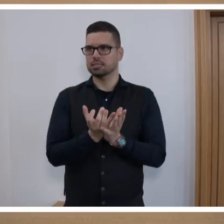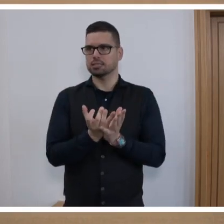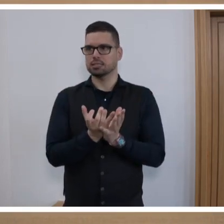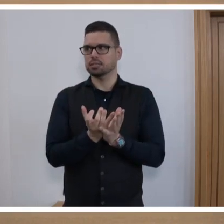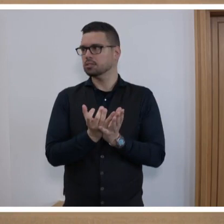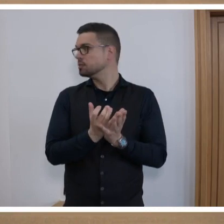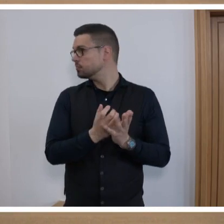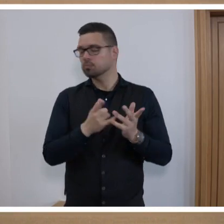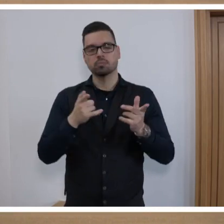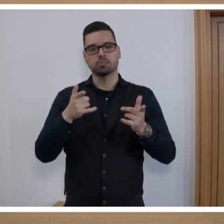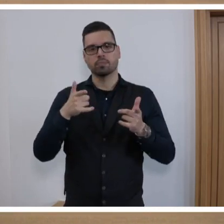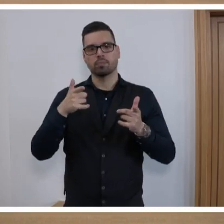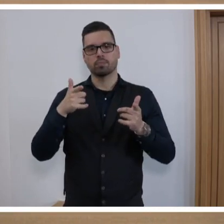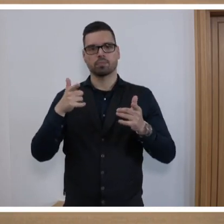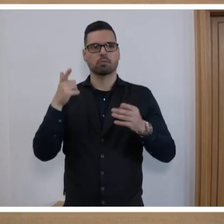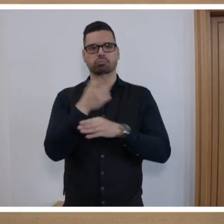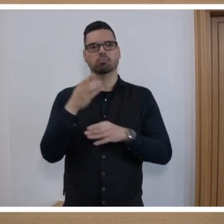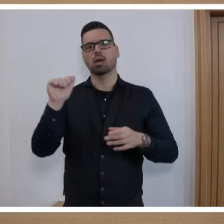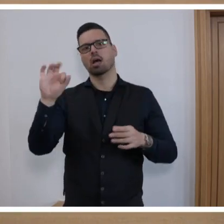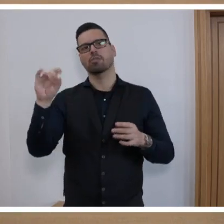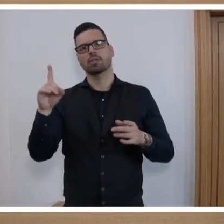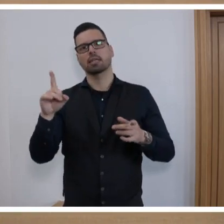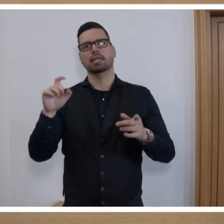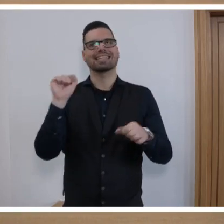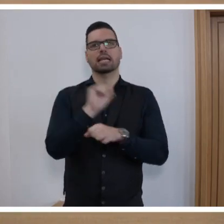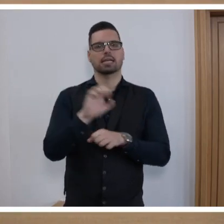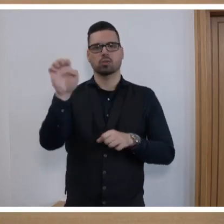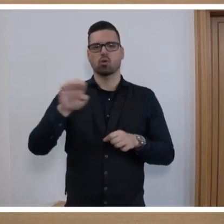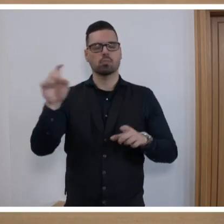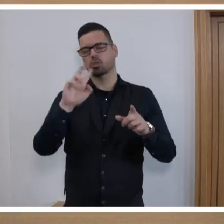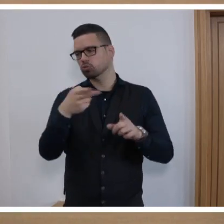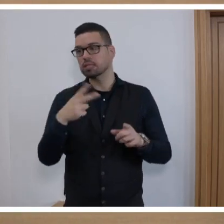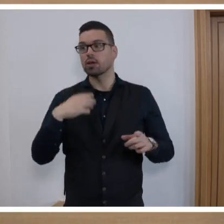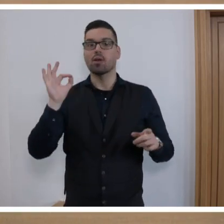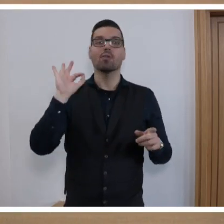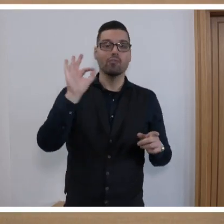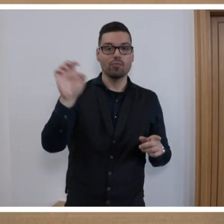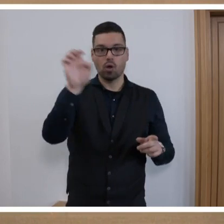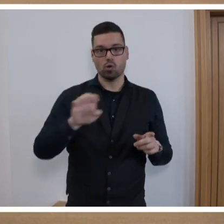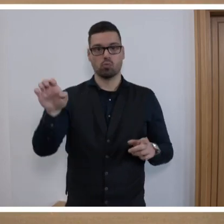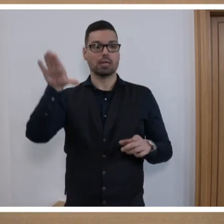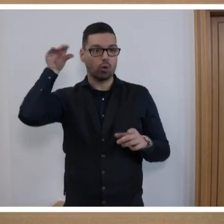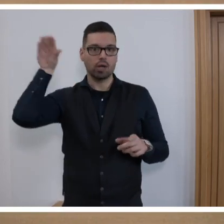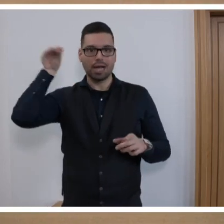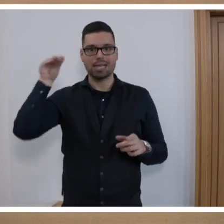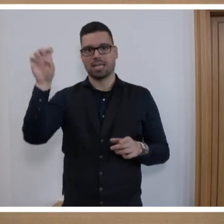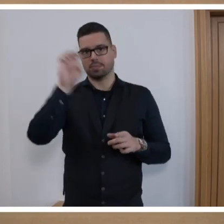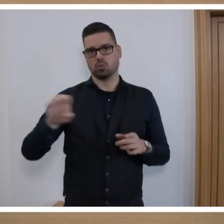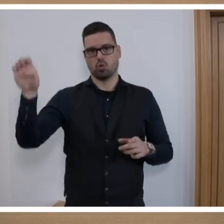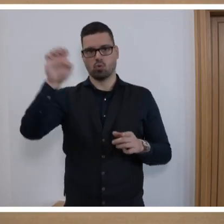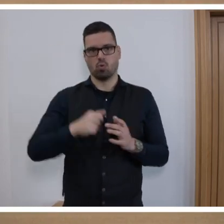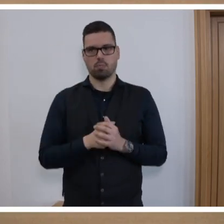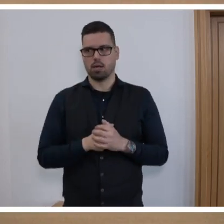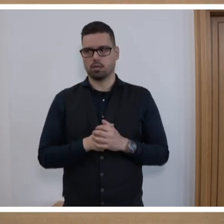Aussagen, die AfD, gegen Europa, wir sind für Europa und wir leben auch Europa. Wir werden uns allerdings nicht